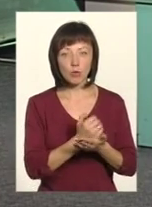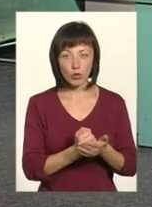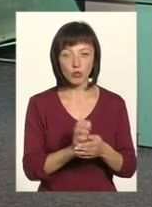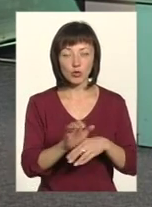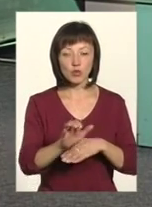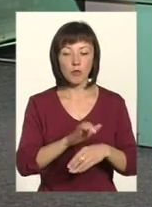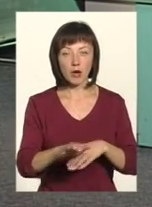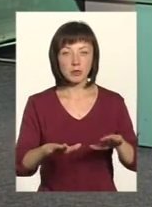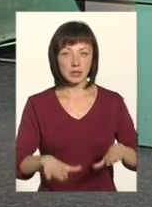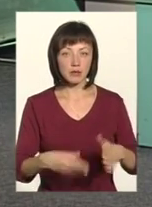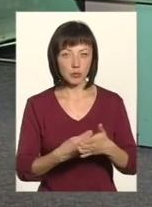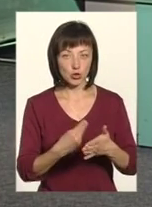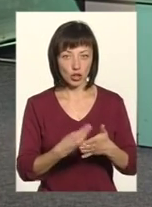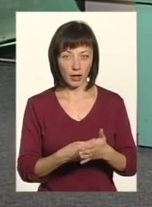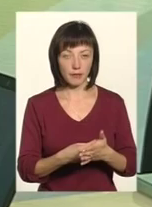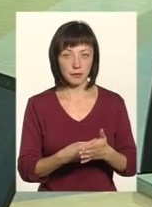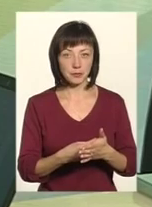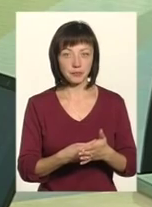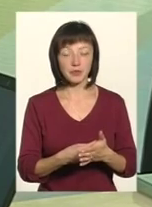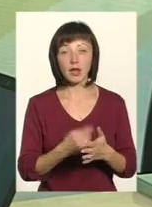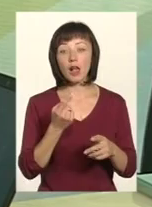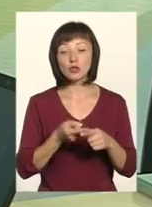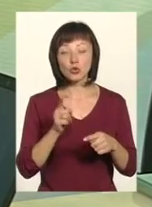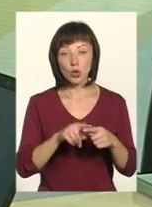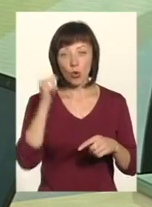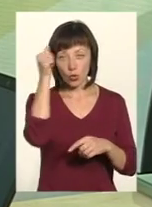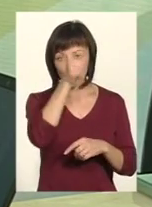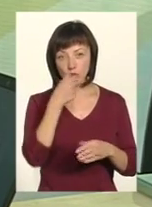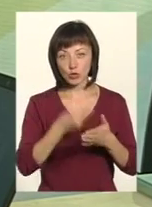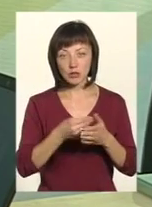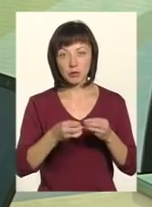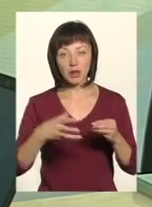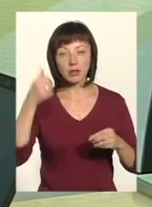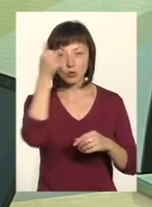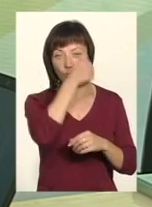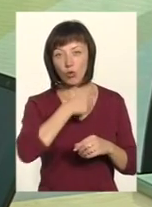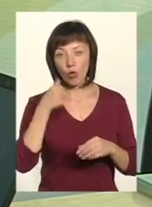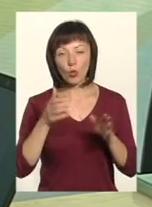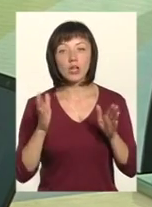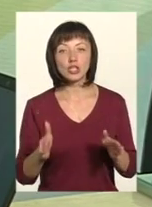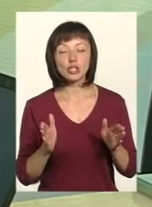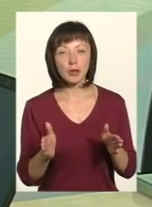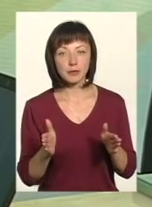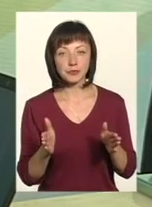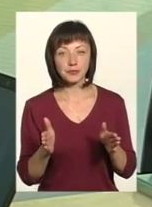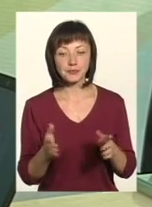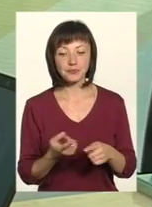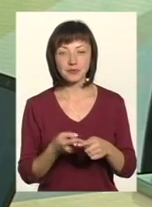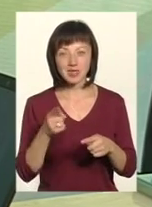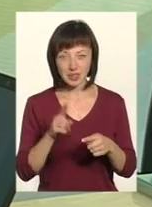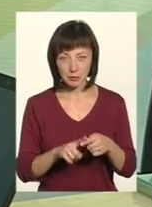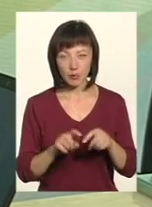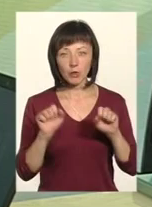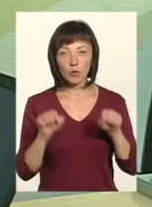поступають до місцевих бюджетів. Цьогоріч в бюджеті 15-го року лише ось цим моментом